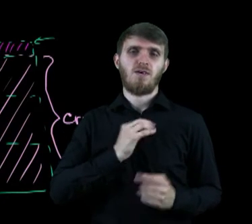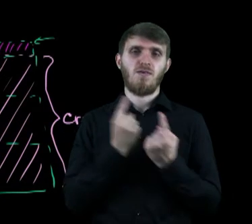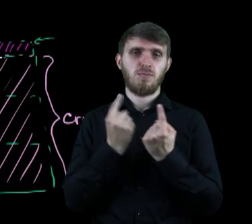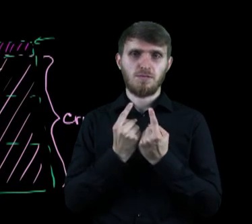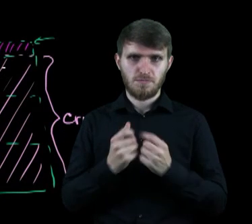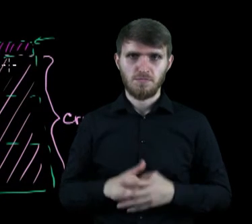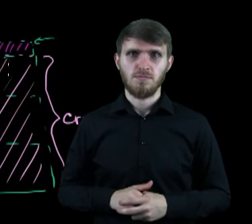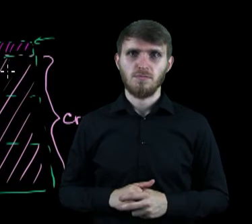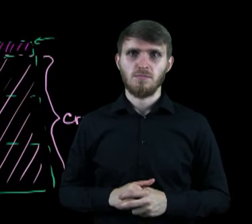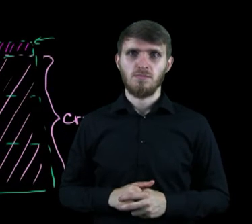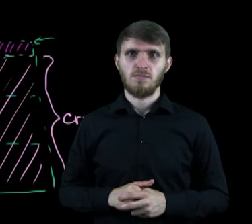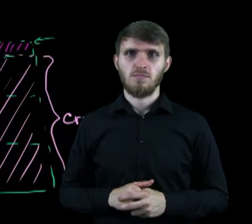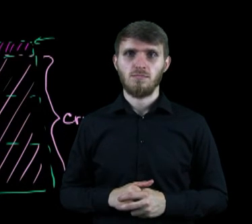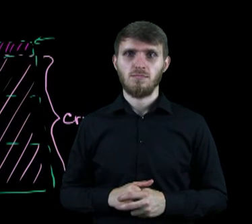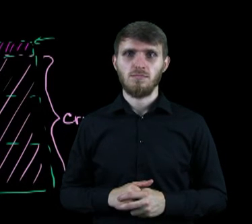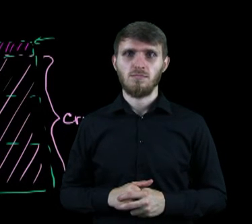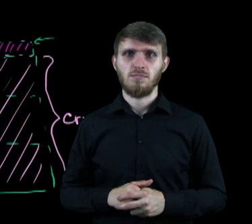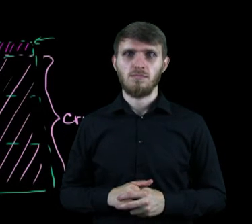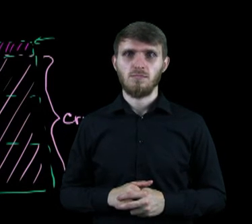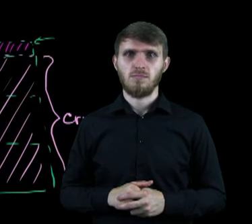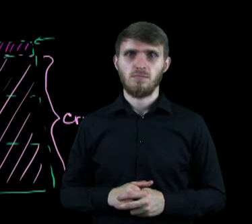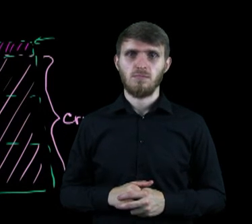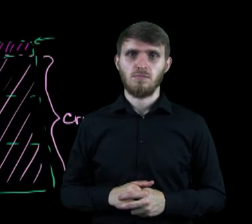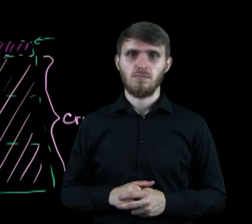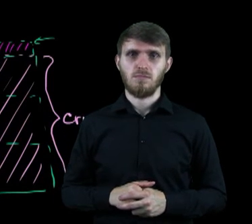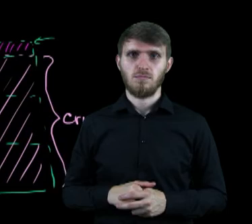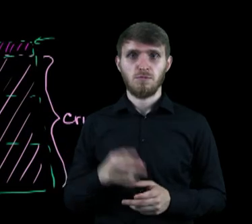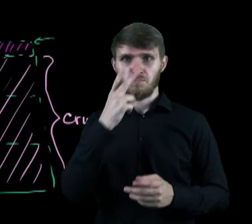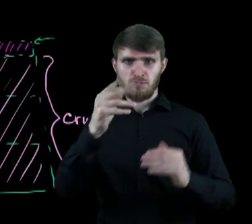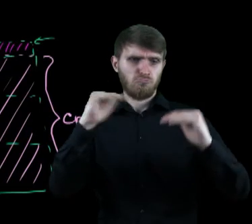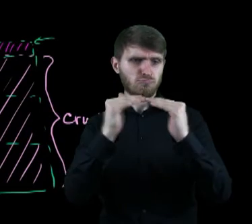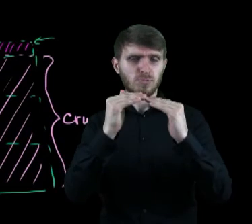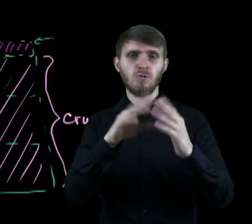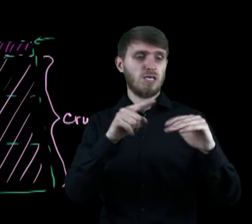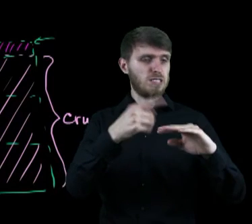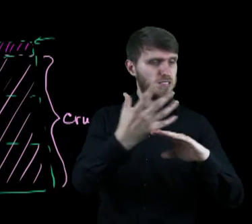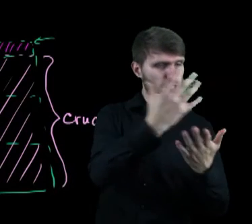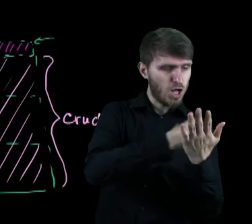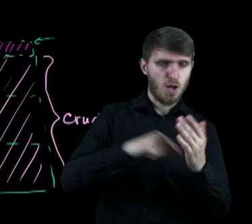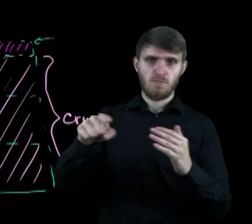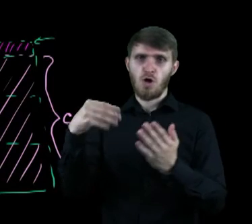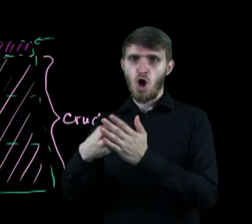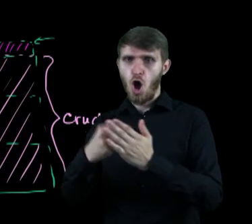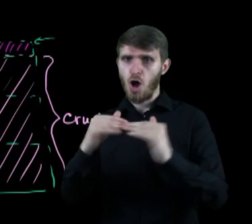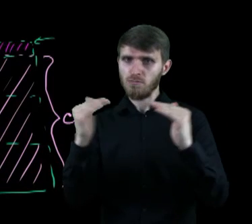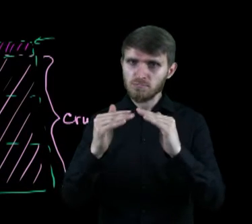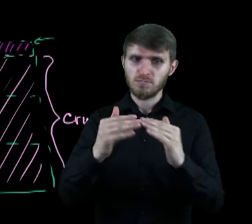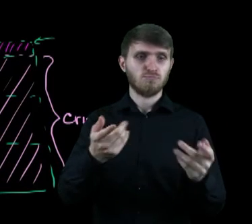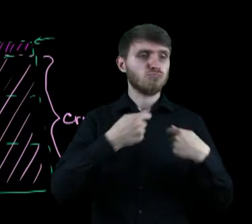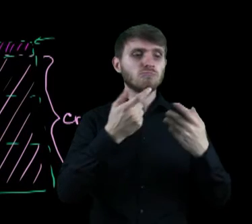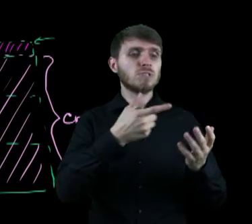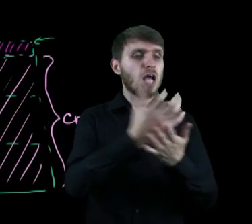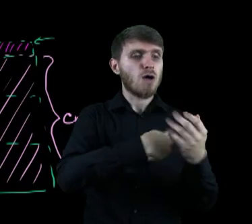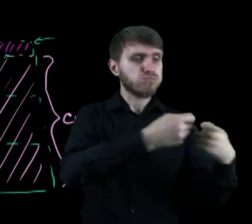zysk, który rafineria wypracowuje. Stosunek dochodów rafinerii do poniesionych kosztów, czyli dochód ze